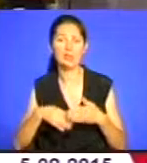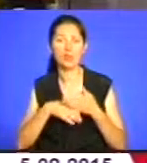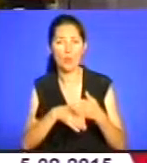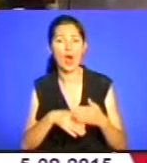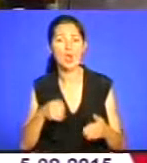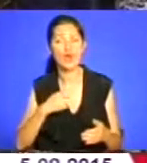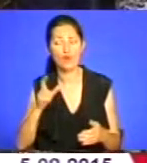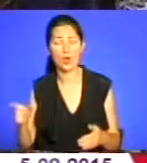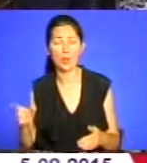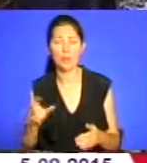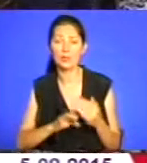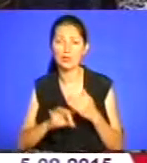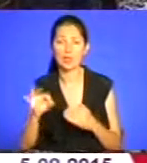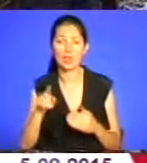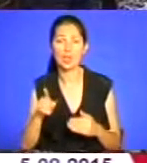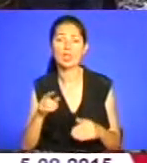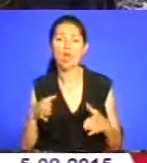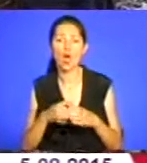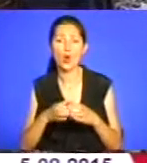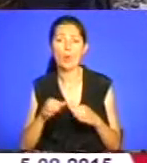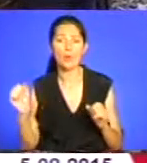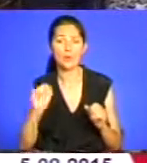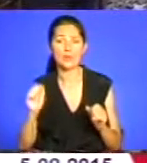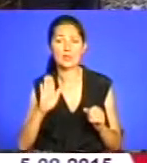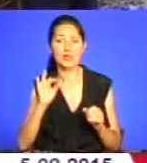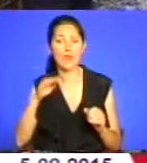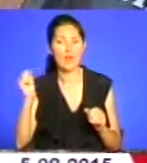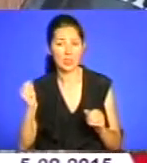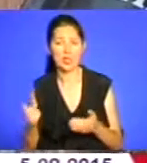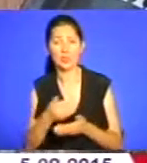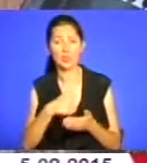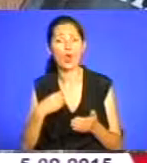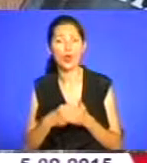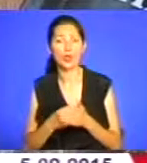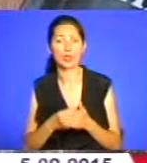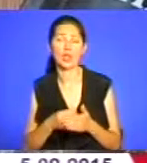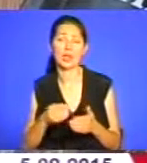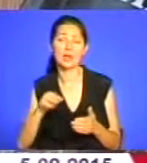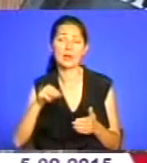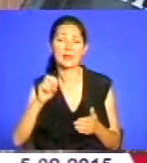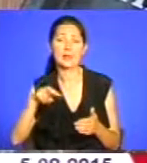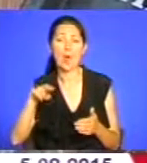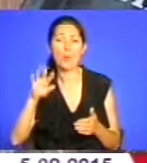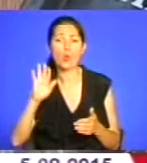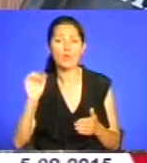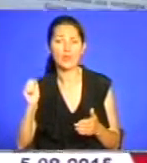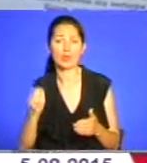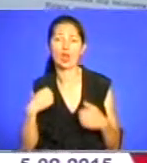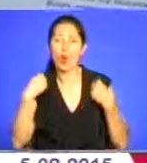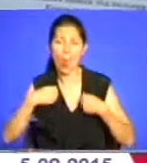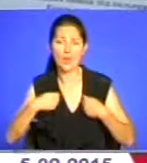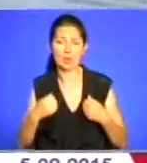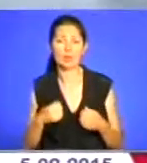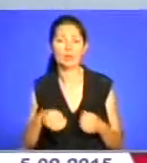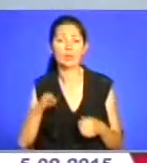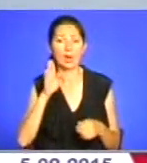пережити разом із цими молодими людьми їхнє життя від початку і до їх героїчного кінця.